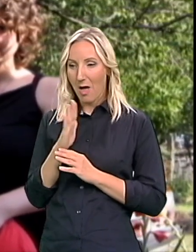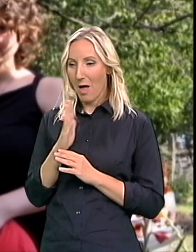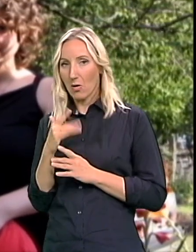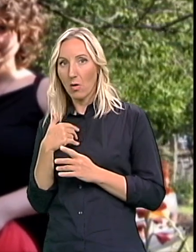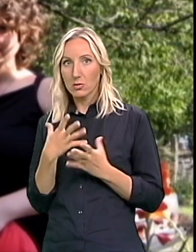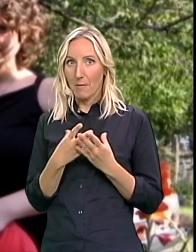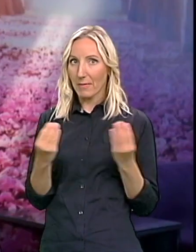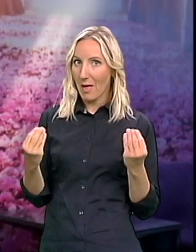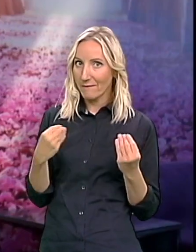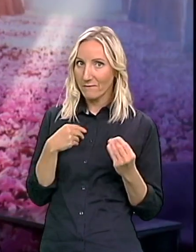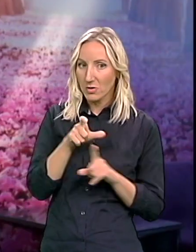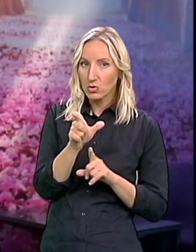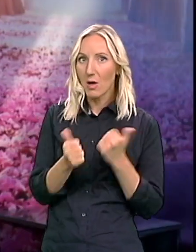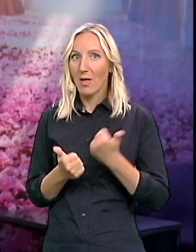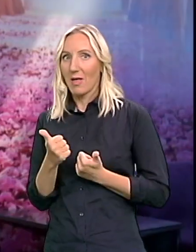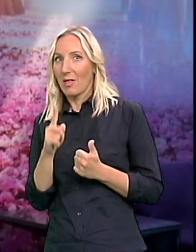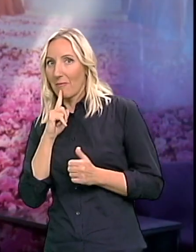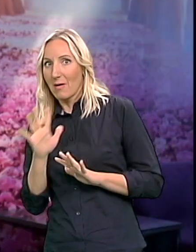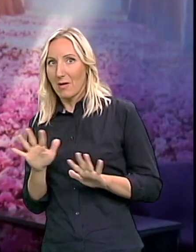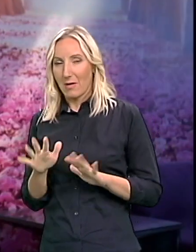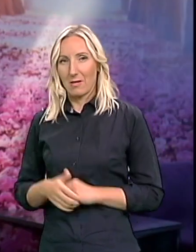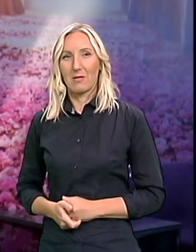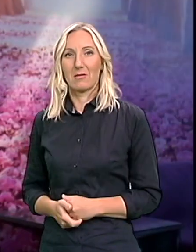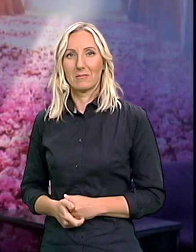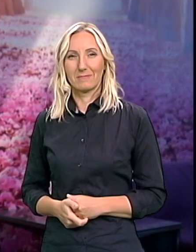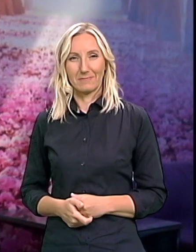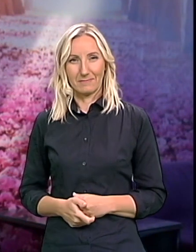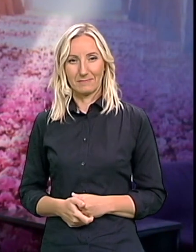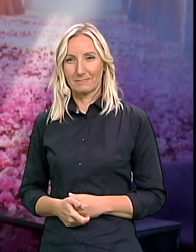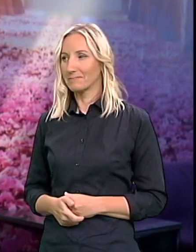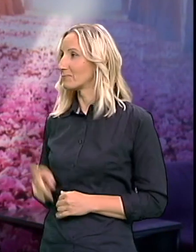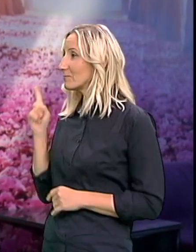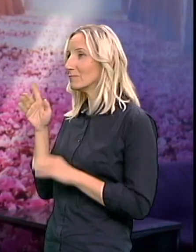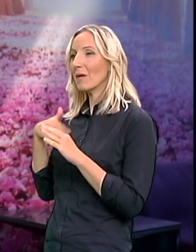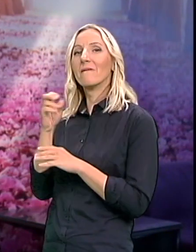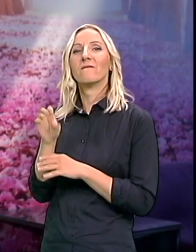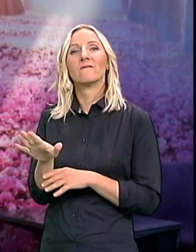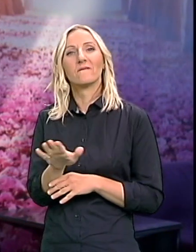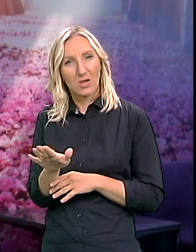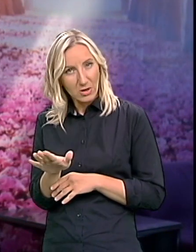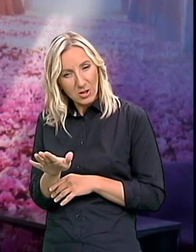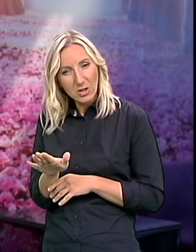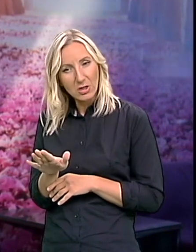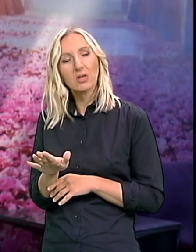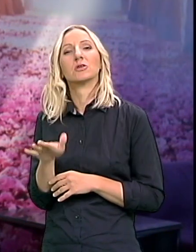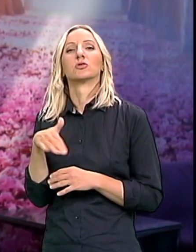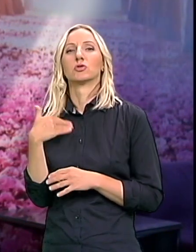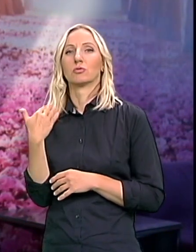Mi smo veliko posetog redovnog Vrtića Uključili u